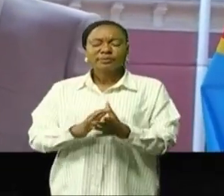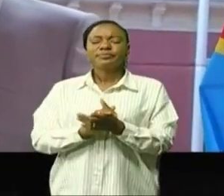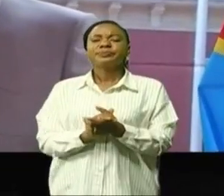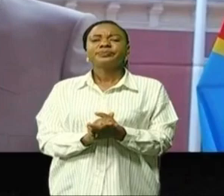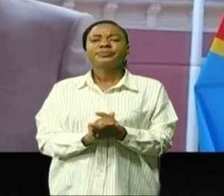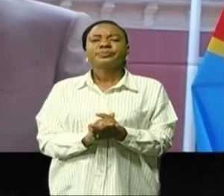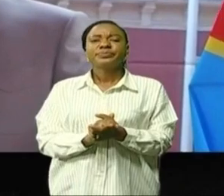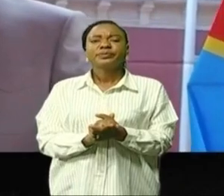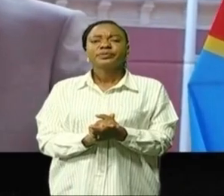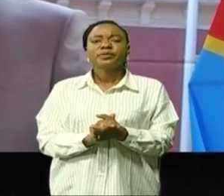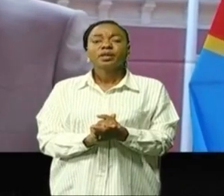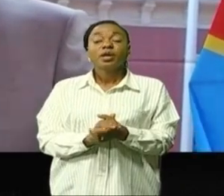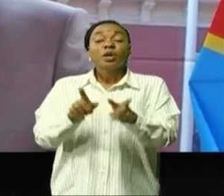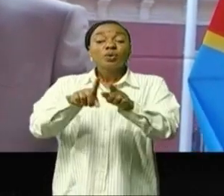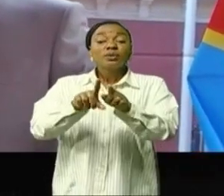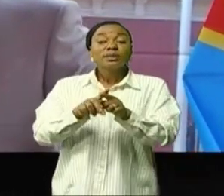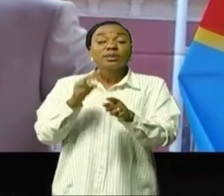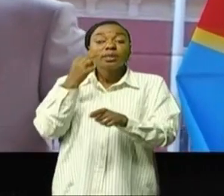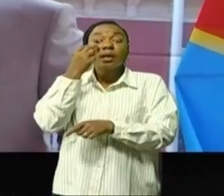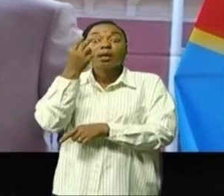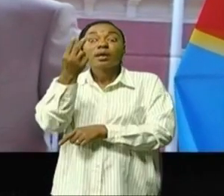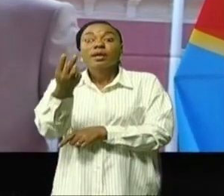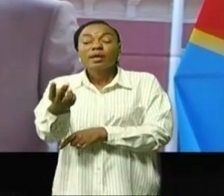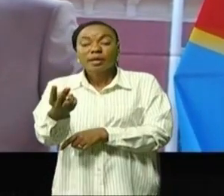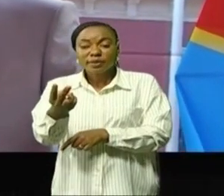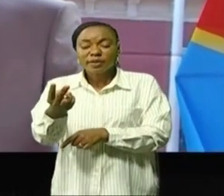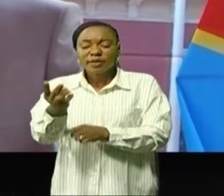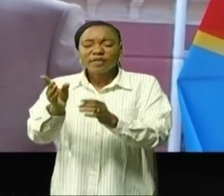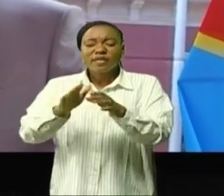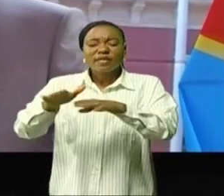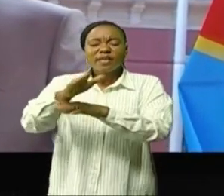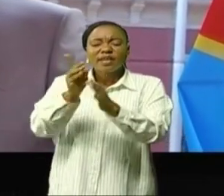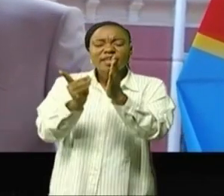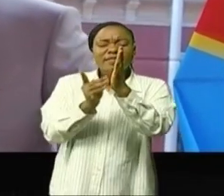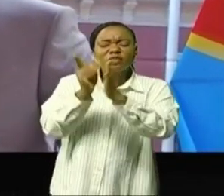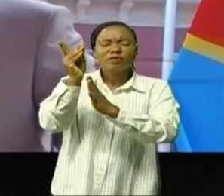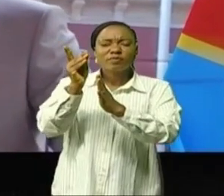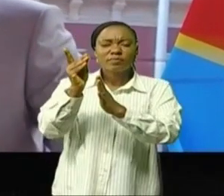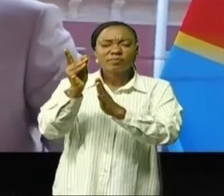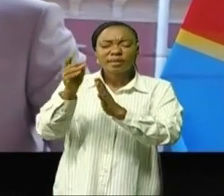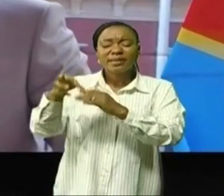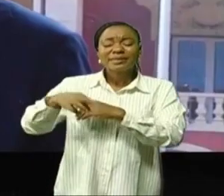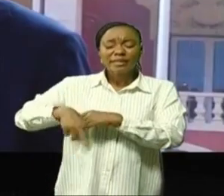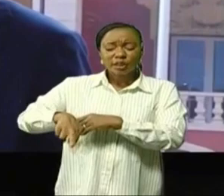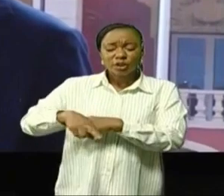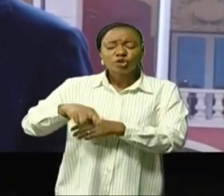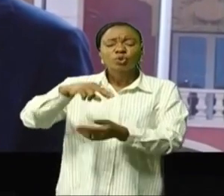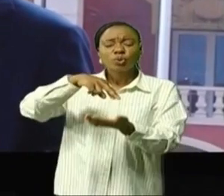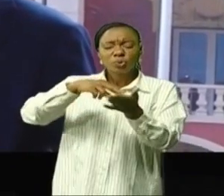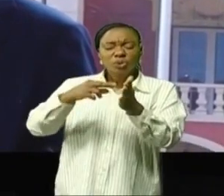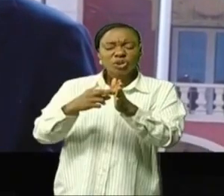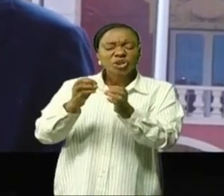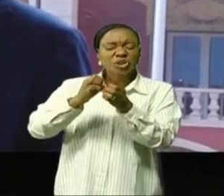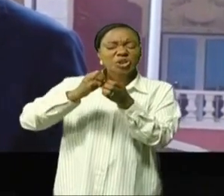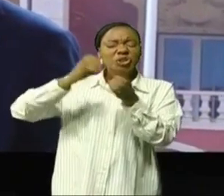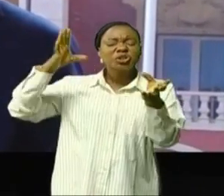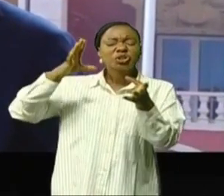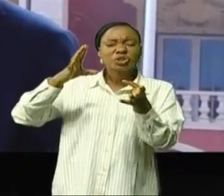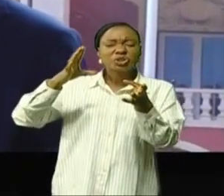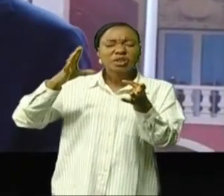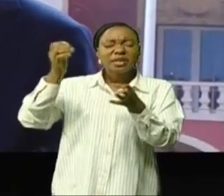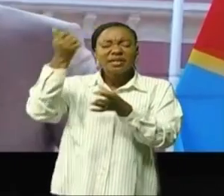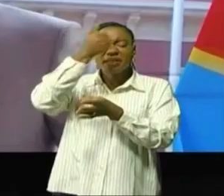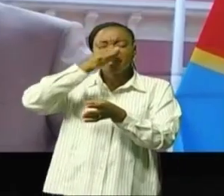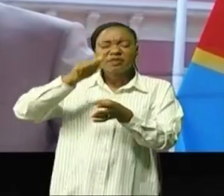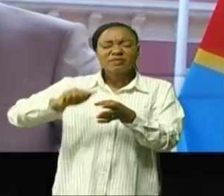et de regarder plutôt vers le développement de cette région, qui, à mon sens, est l'une des plus riches d'Afrique, plutôt que de